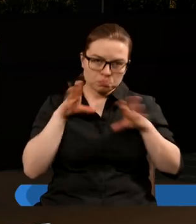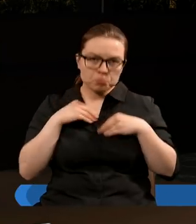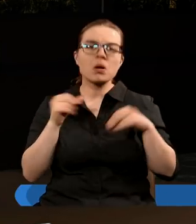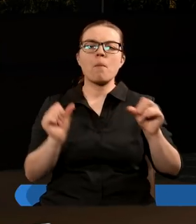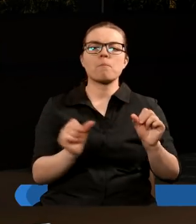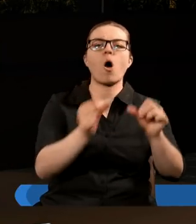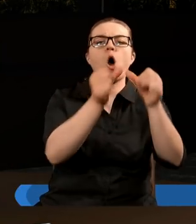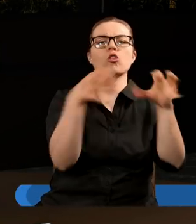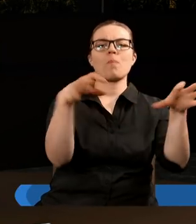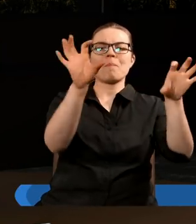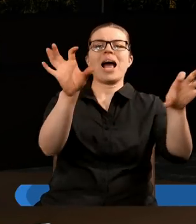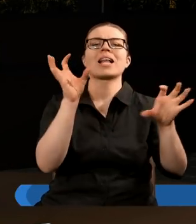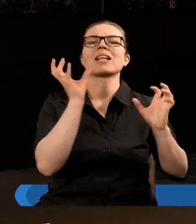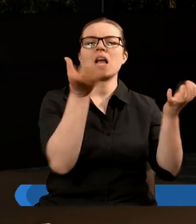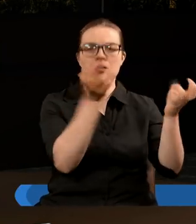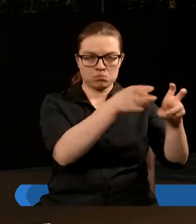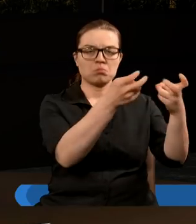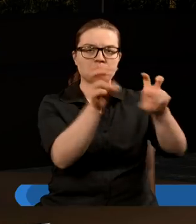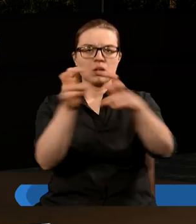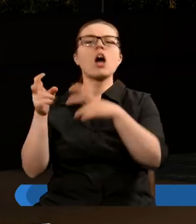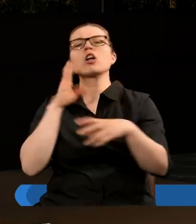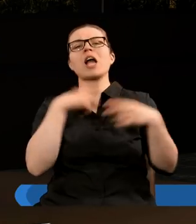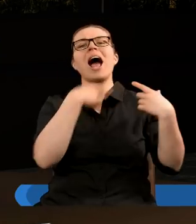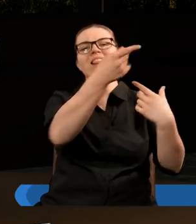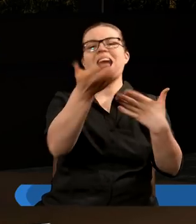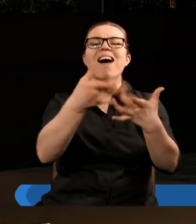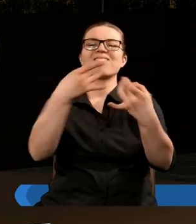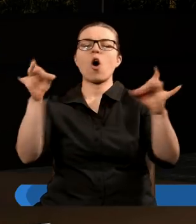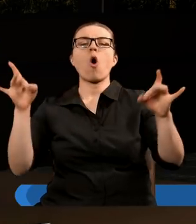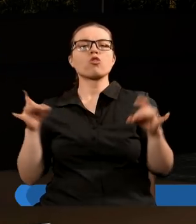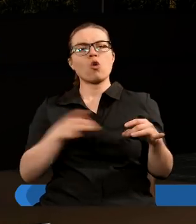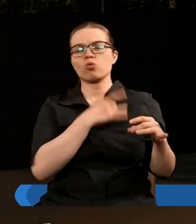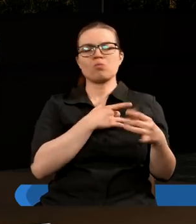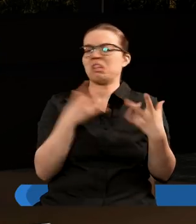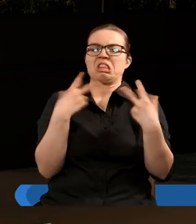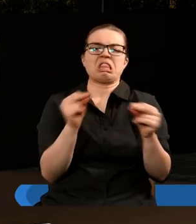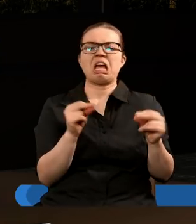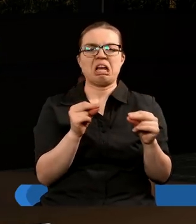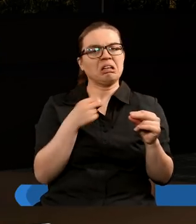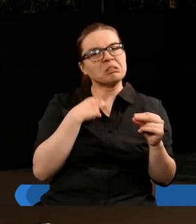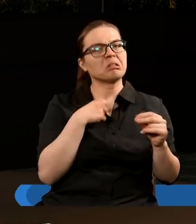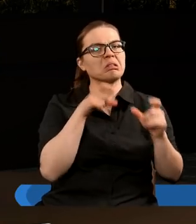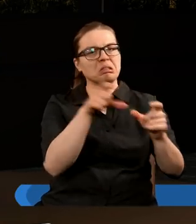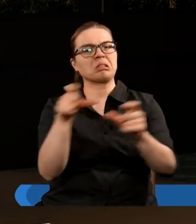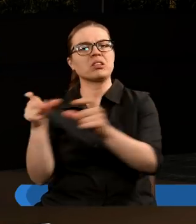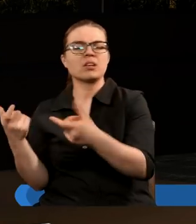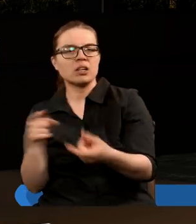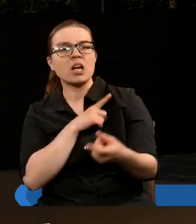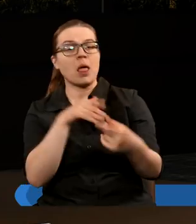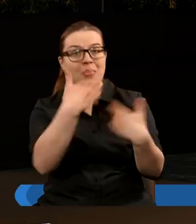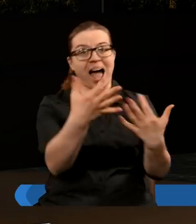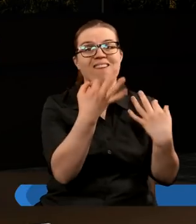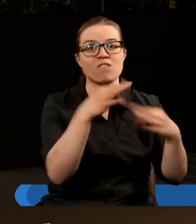czyli na ograniczenie wolności sumienia. Coś, na czym zbudowali swoje podstawy na wolności